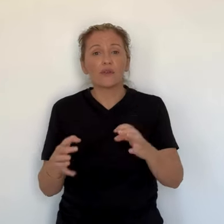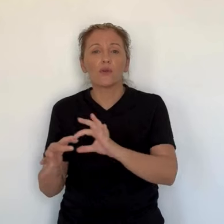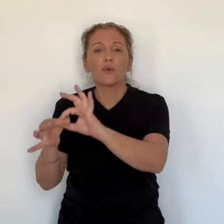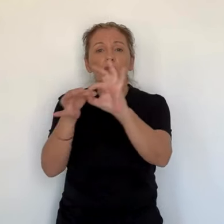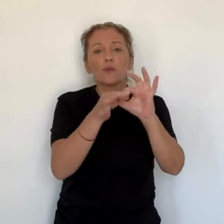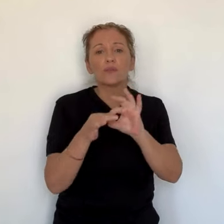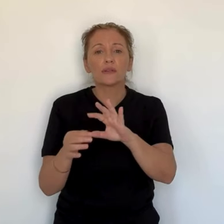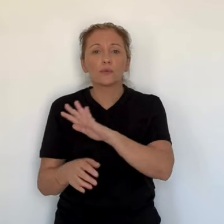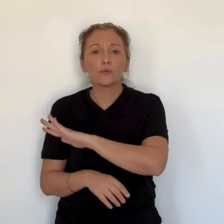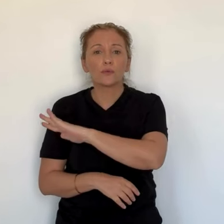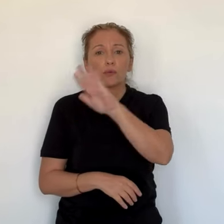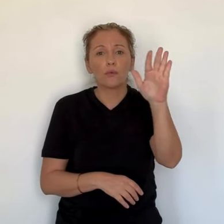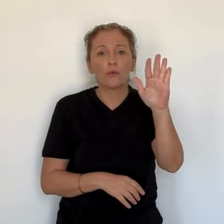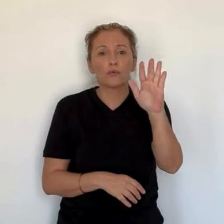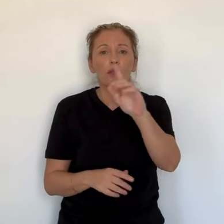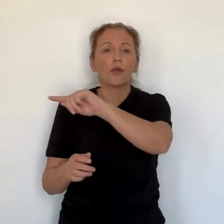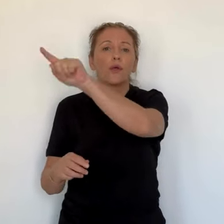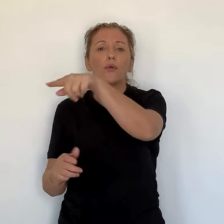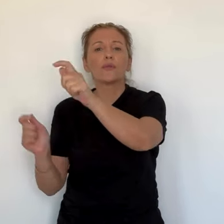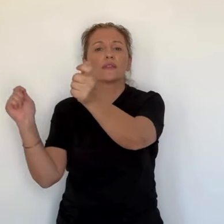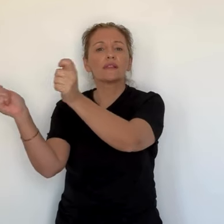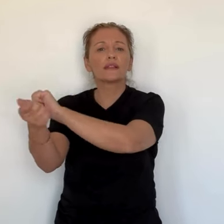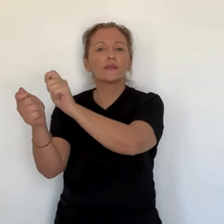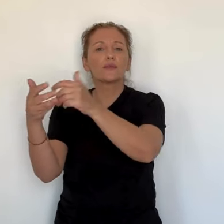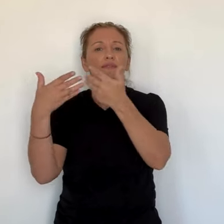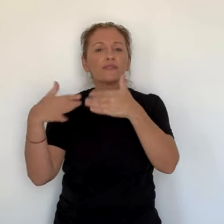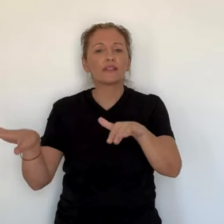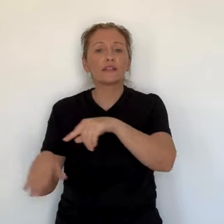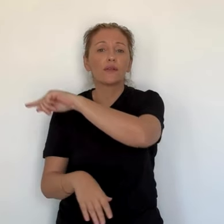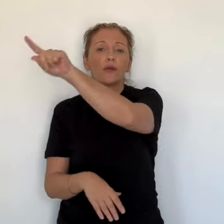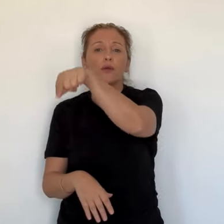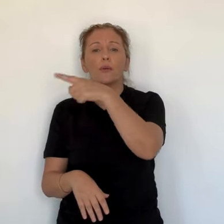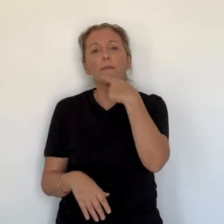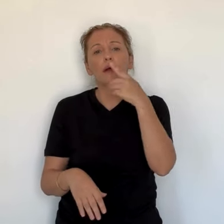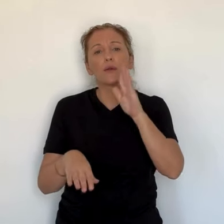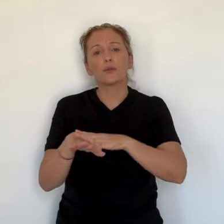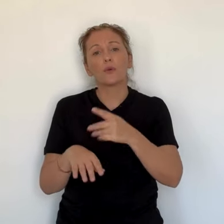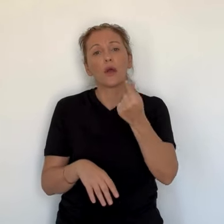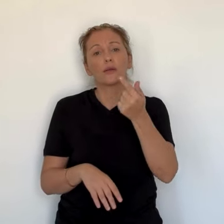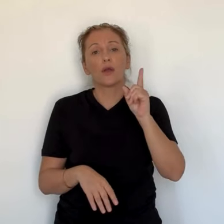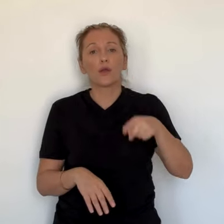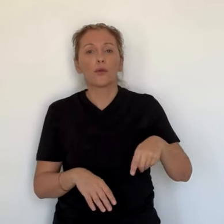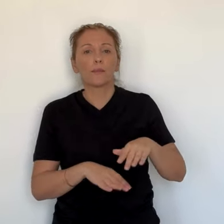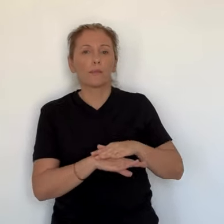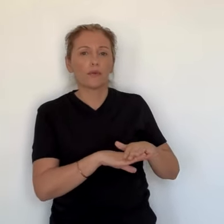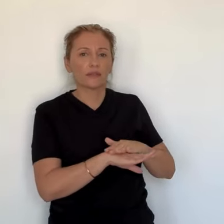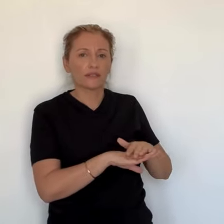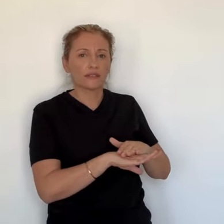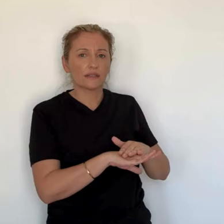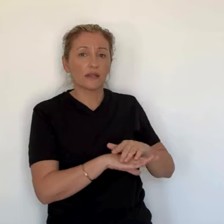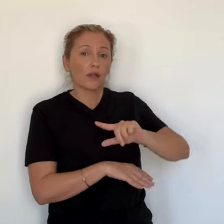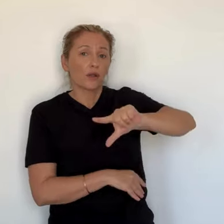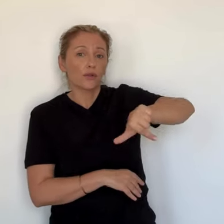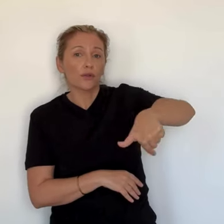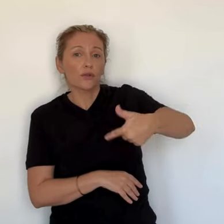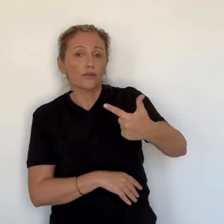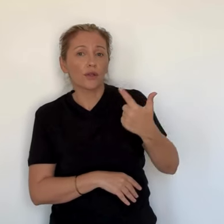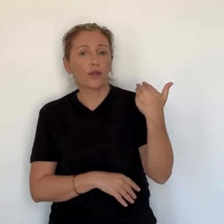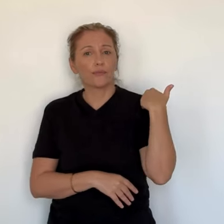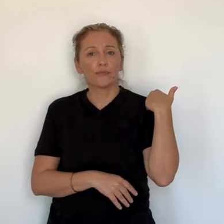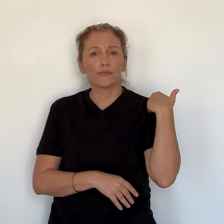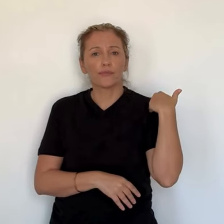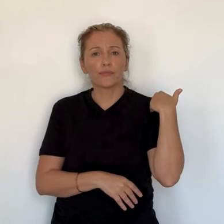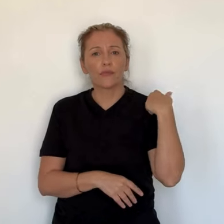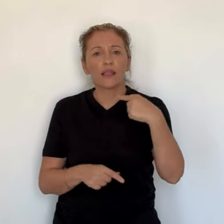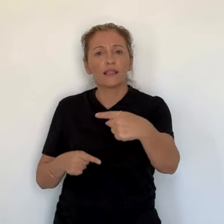davantage porté sur les questions financières que sur la situation politique. Deux heures auparavant, c'est pourtant sur le contexte d'instabilité marquée par des